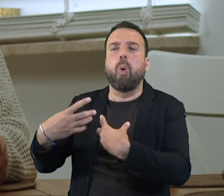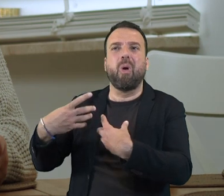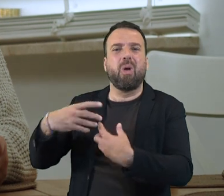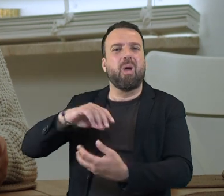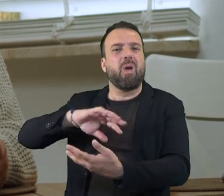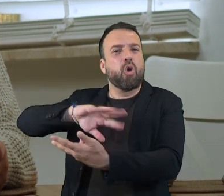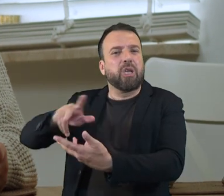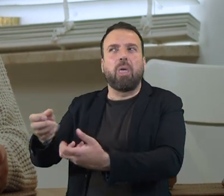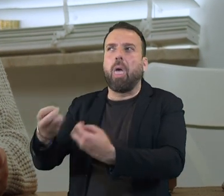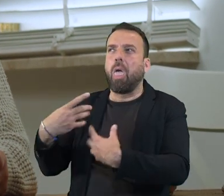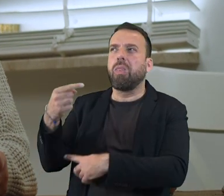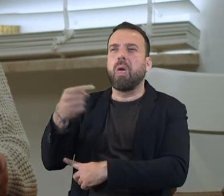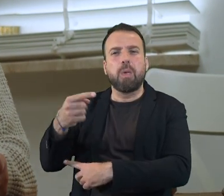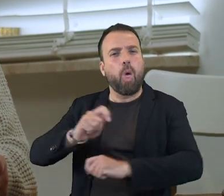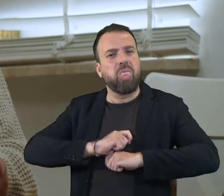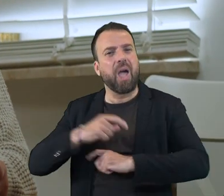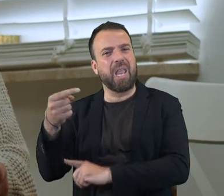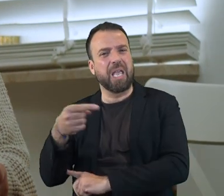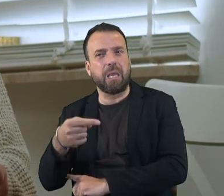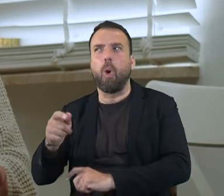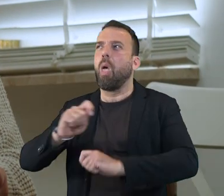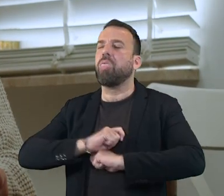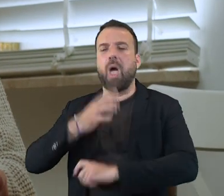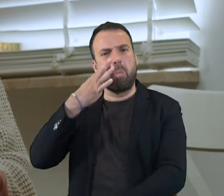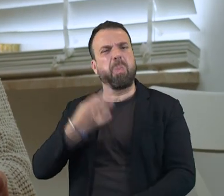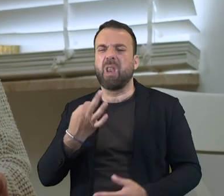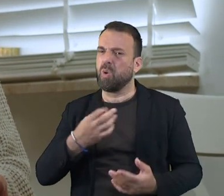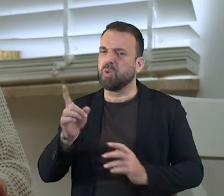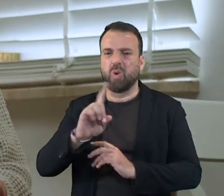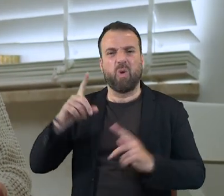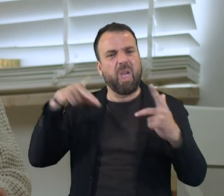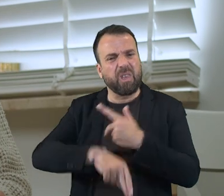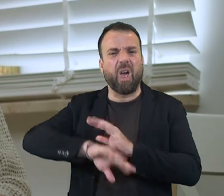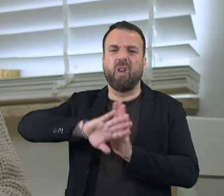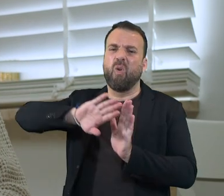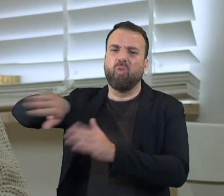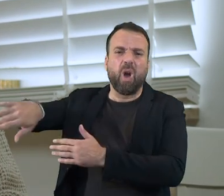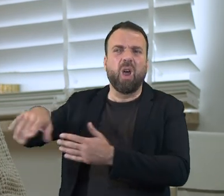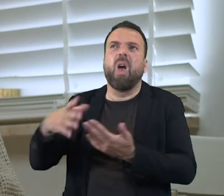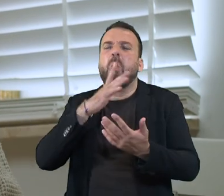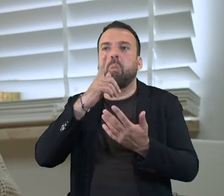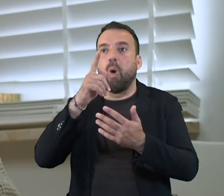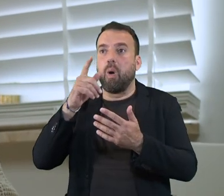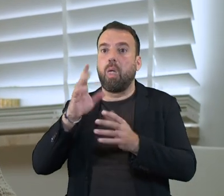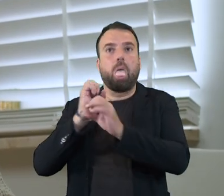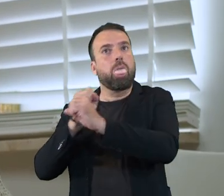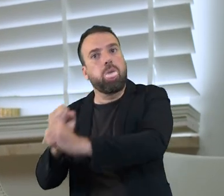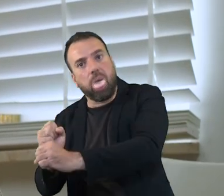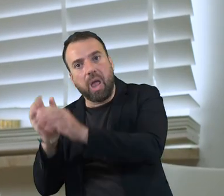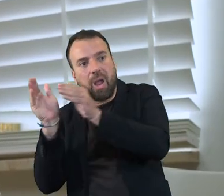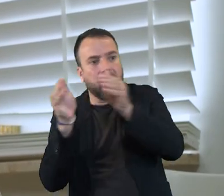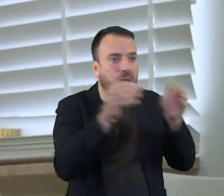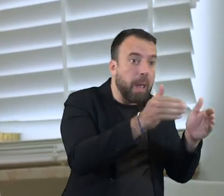tot el que ens envolta tendrà aquesta connotació negativa i de perill. Ens resultarà més difícil enfocar la nostra ment en pensaments